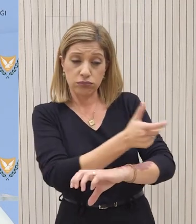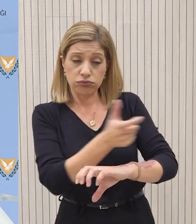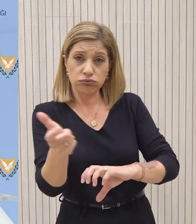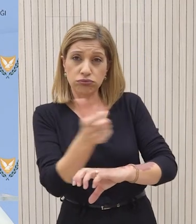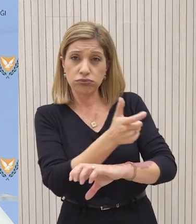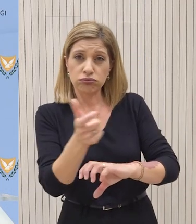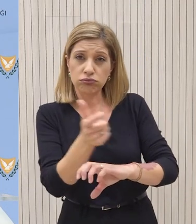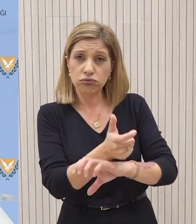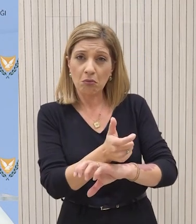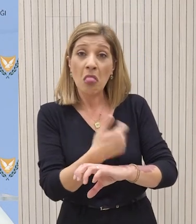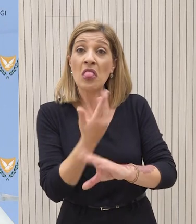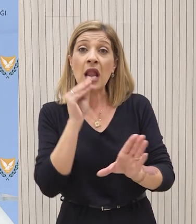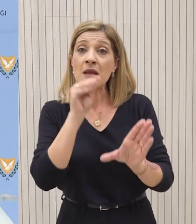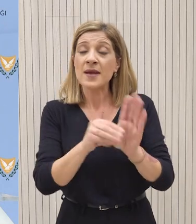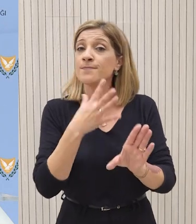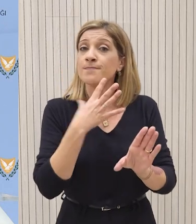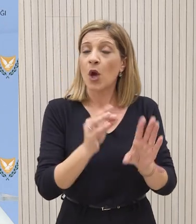στα λεωφορεία, στα σχολικά λεωφορεία.